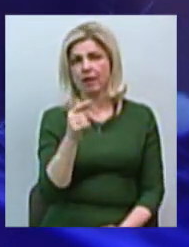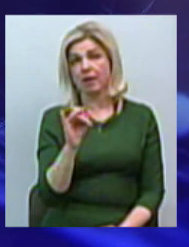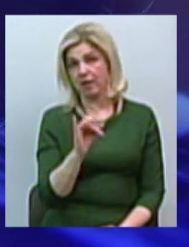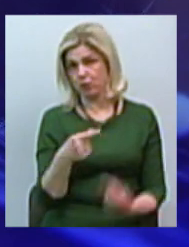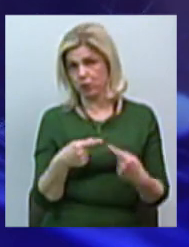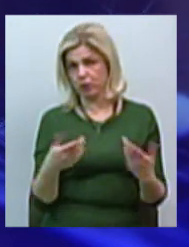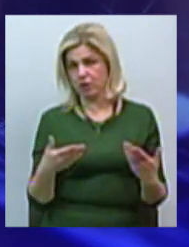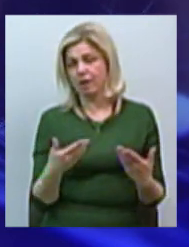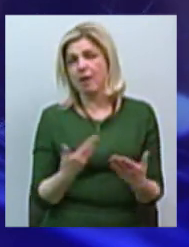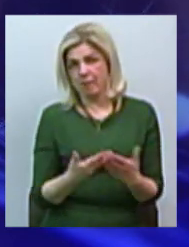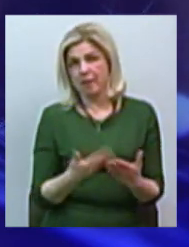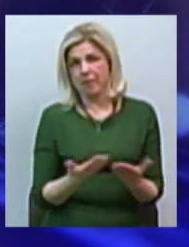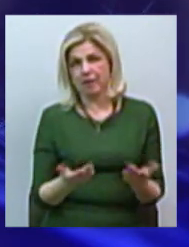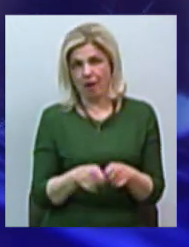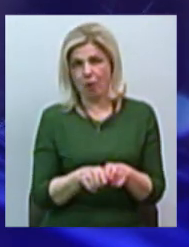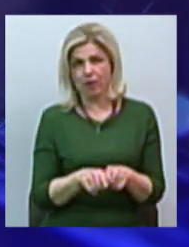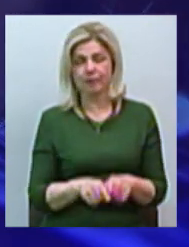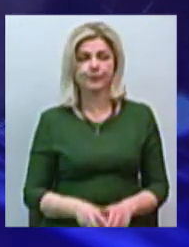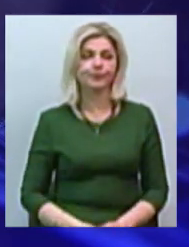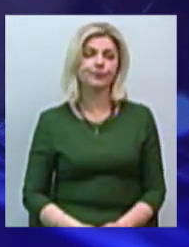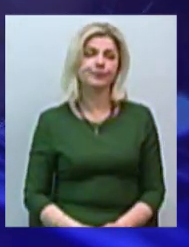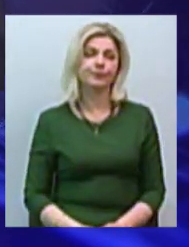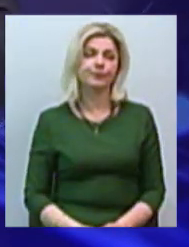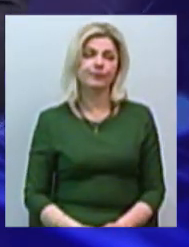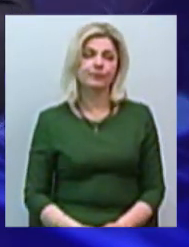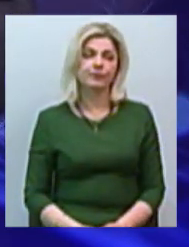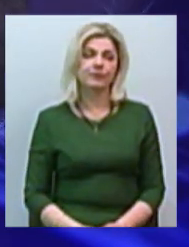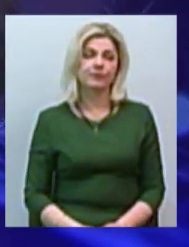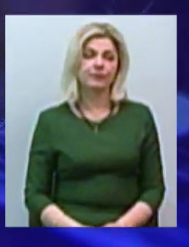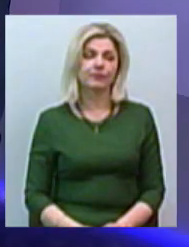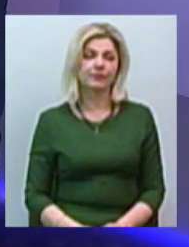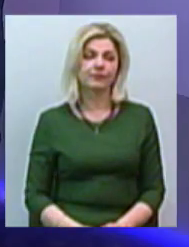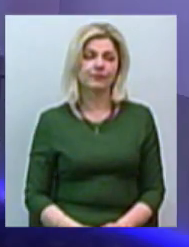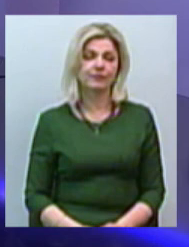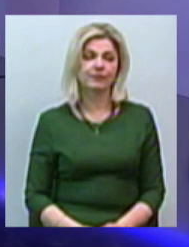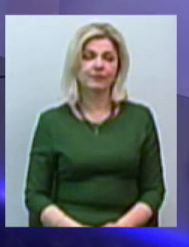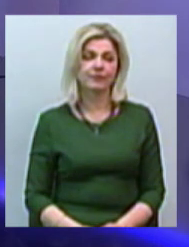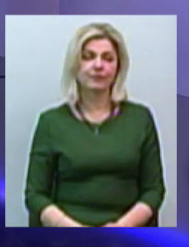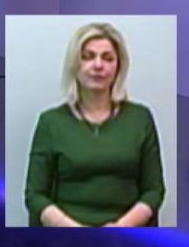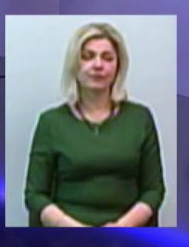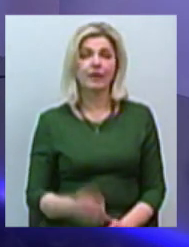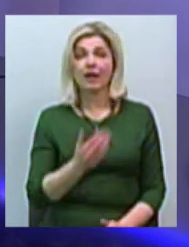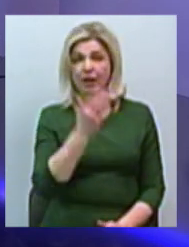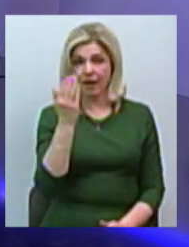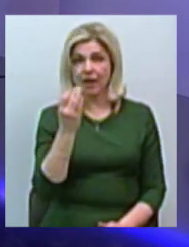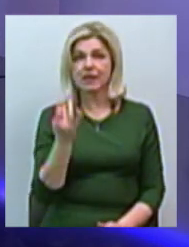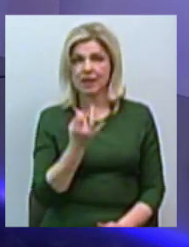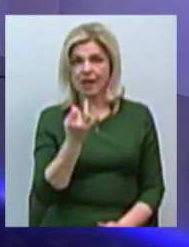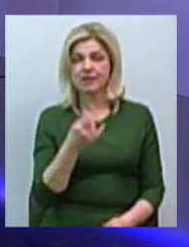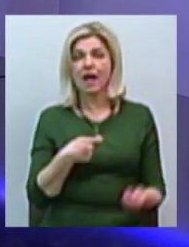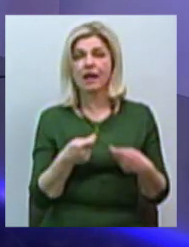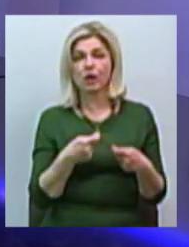самый яркий, примерно, він касається всіх остальних груп товаров. Я розумію, що їх цікавить ринок збуту так само, це логично,